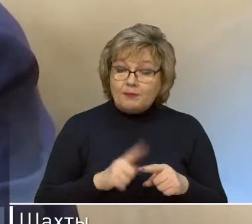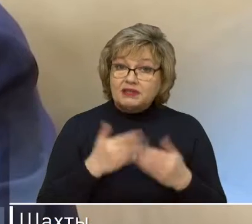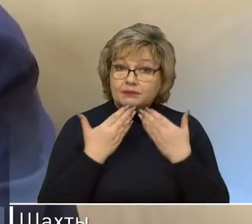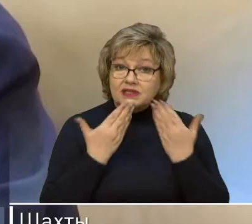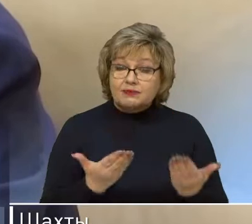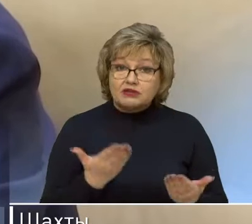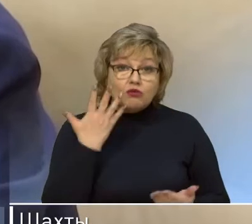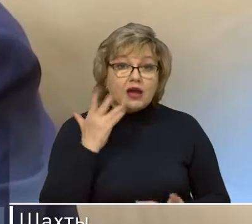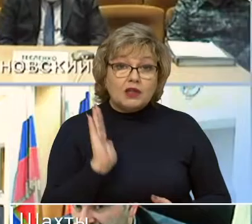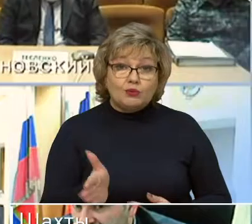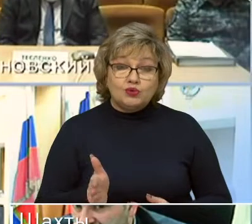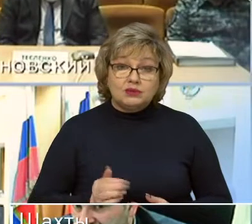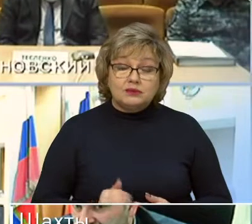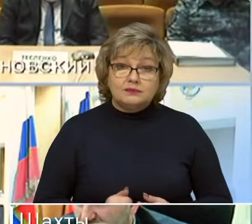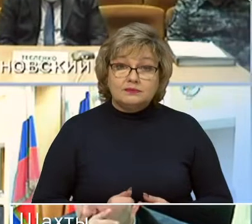Когда оно будет?